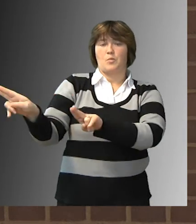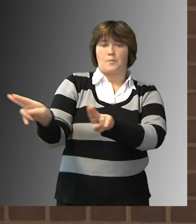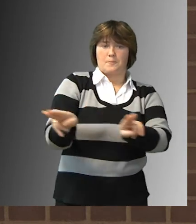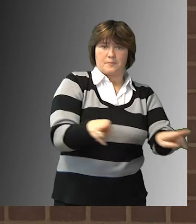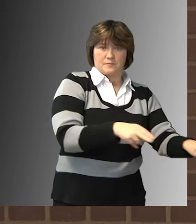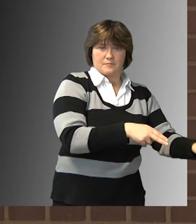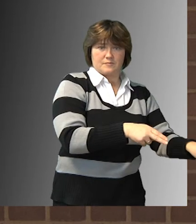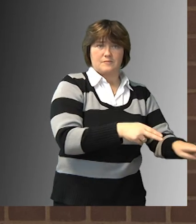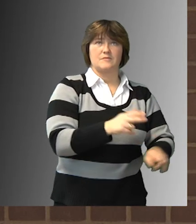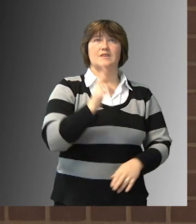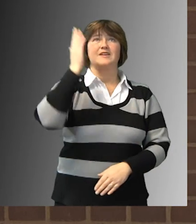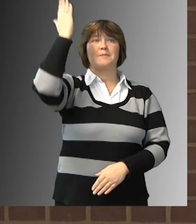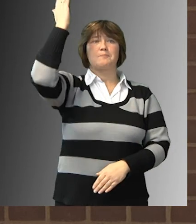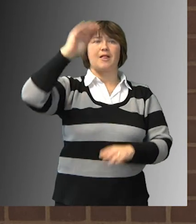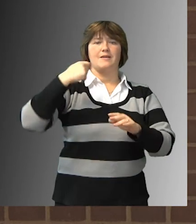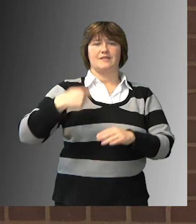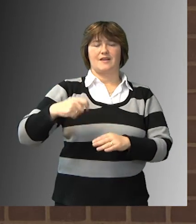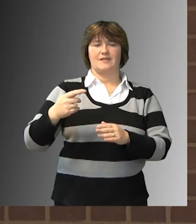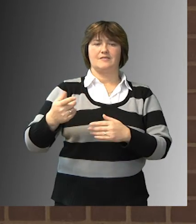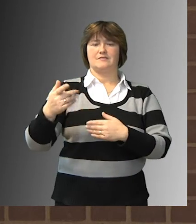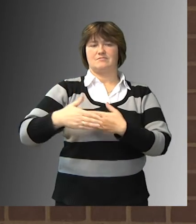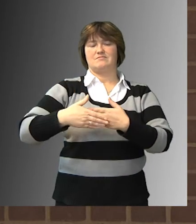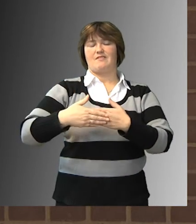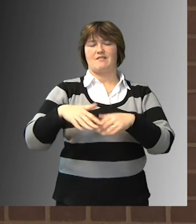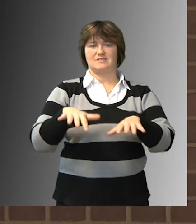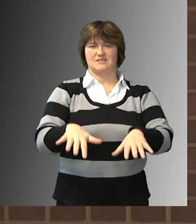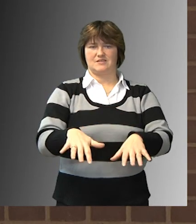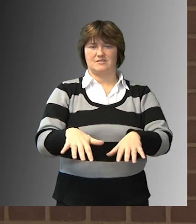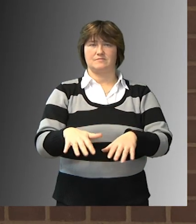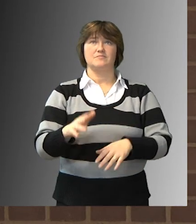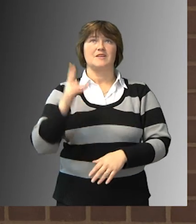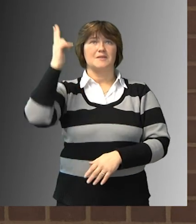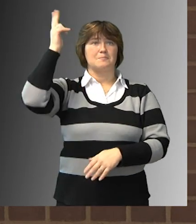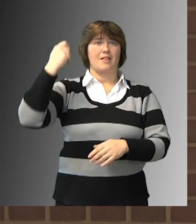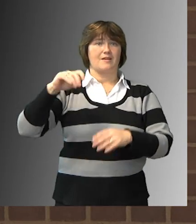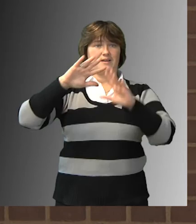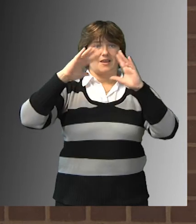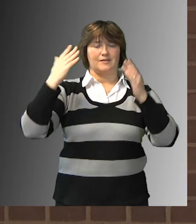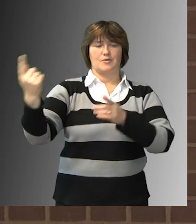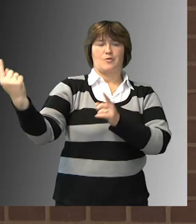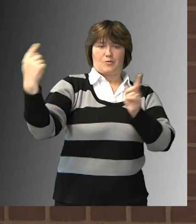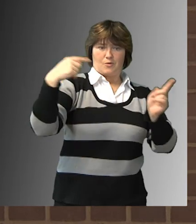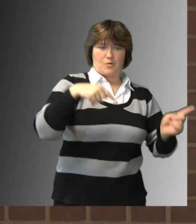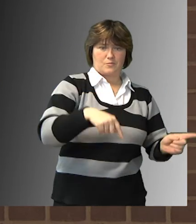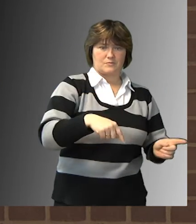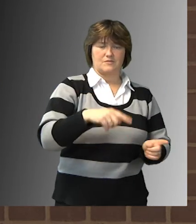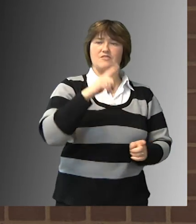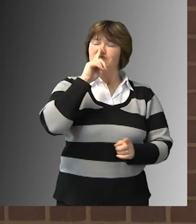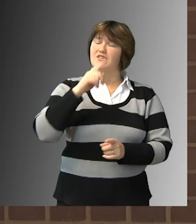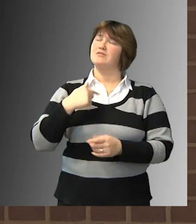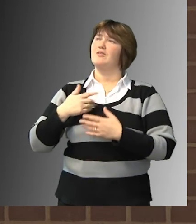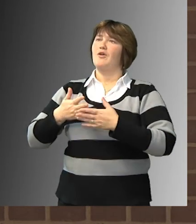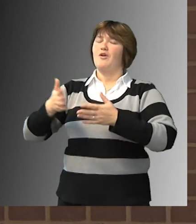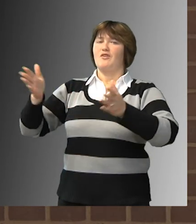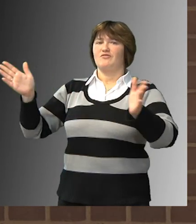denn das Himmelreich ist nahe. Ja, das Himmelreich kommt uns nahe. Wenn wir uns ihm zuwenden,